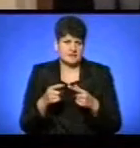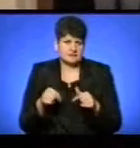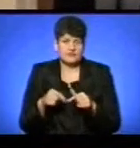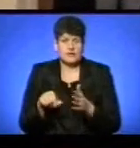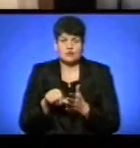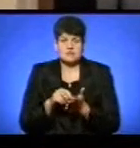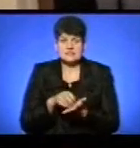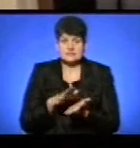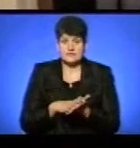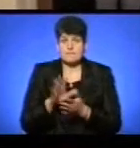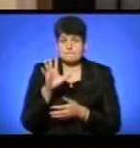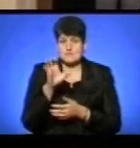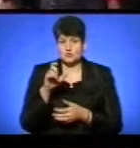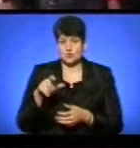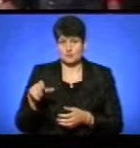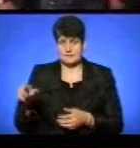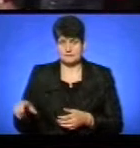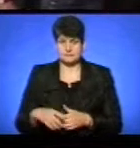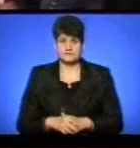зареєструвалося 500 осіб.